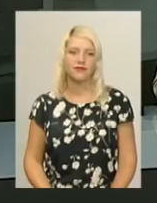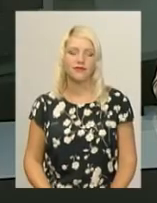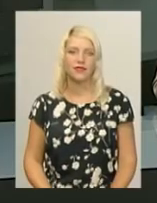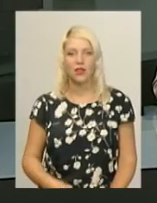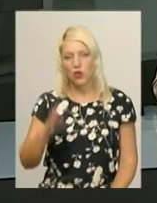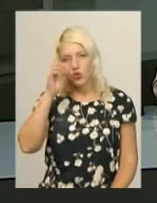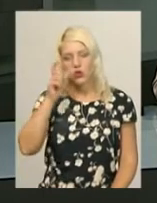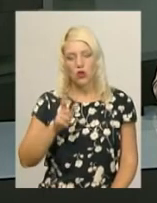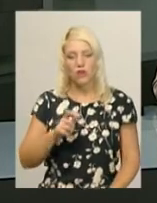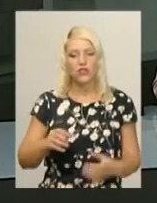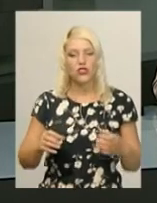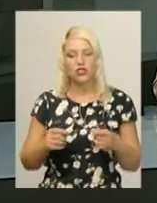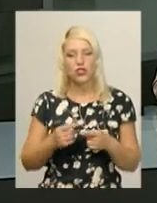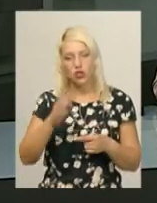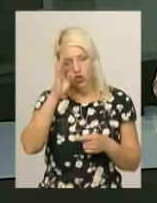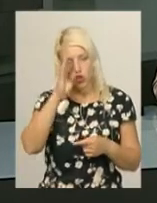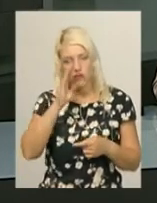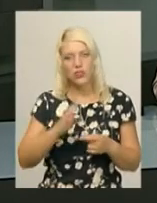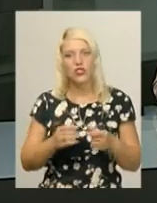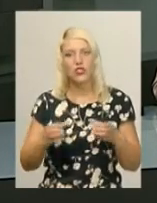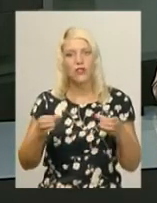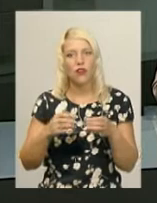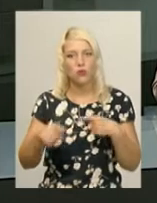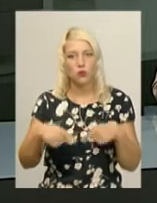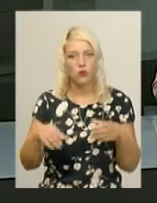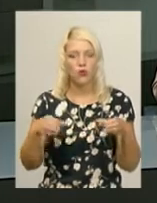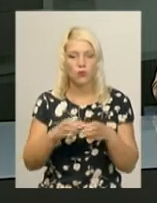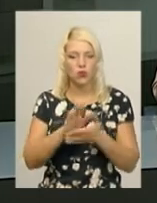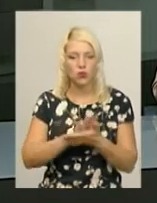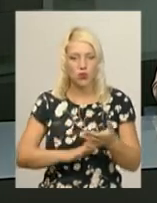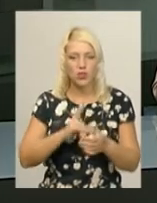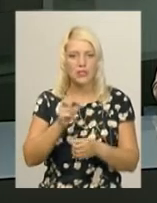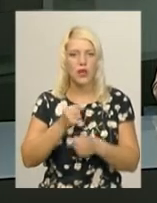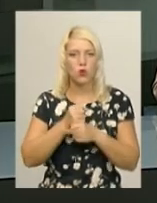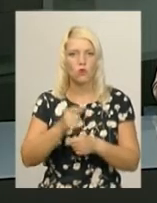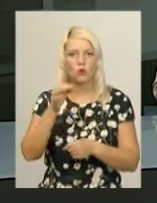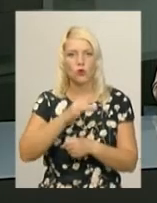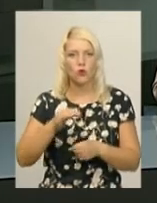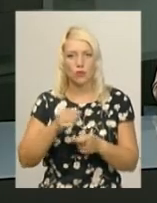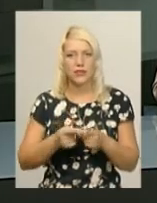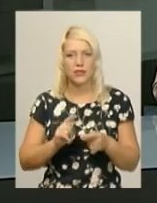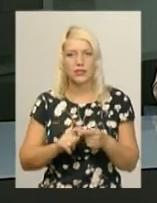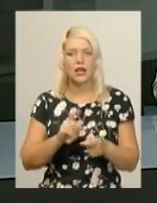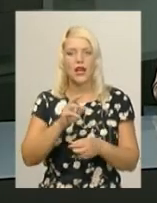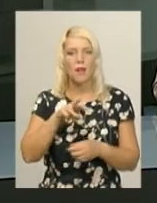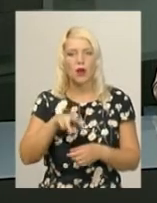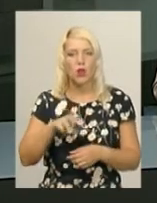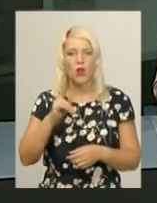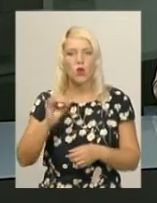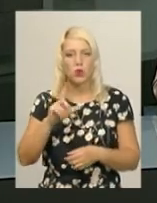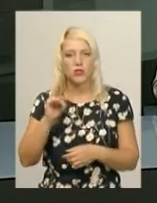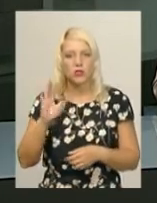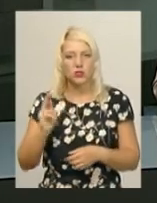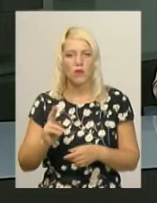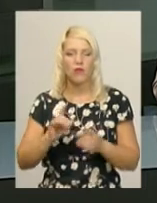Чоловічі футбольні команди продовжують боротьбу за Кубок області. За словами заступника голови обласної федерації футболу Миколи Кузнєцова,